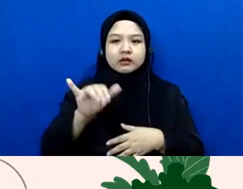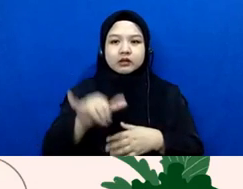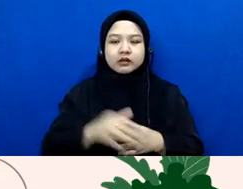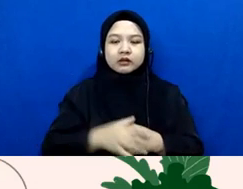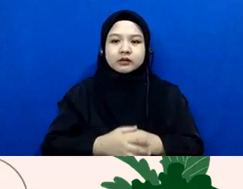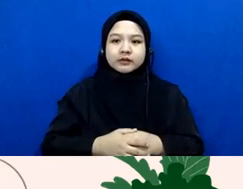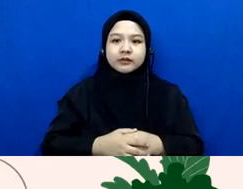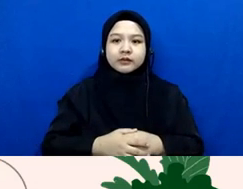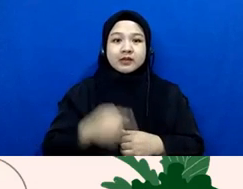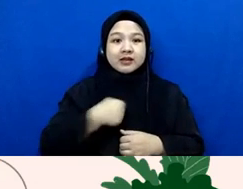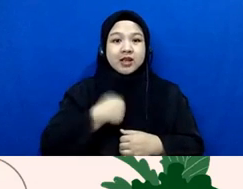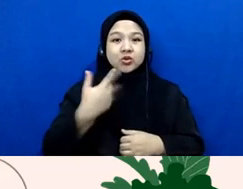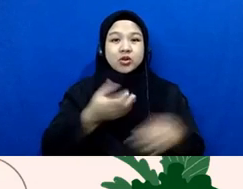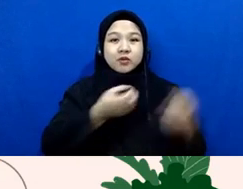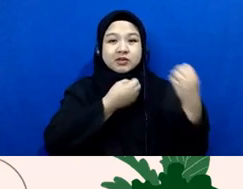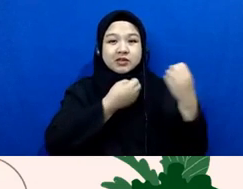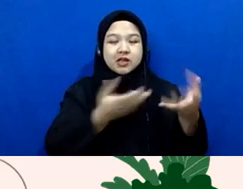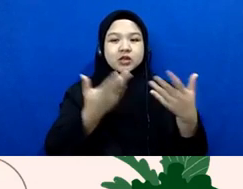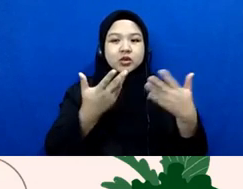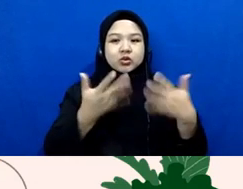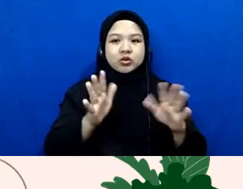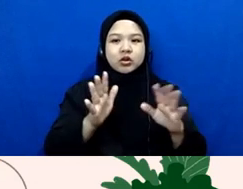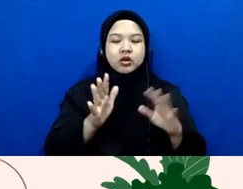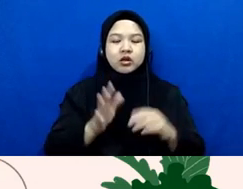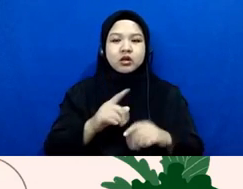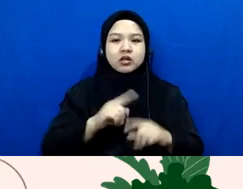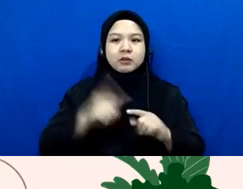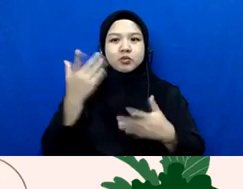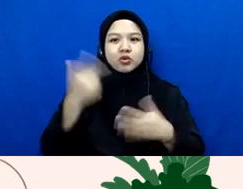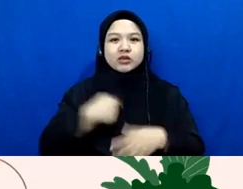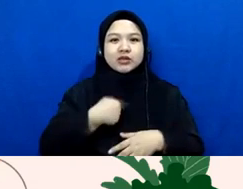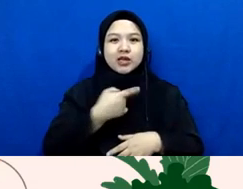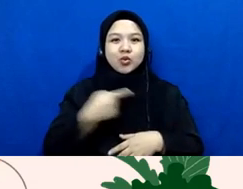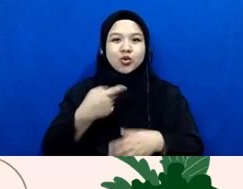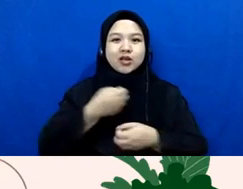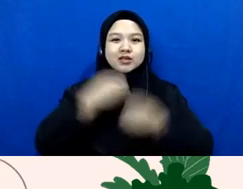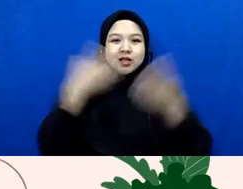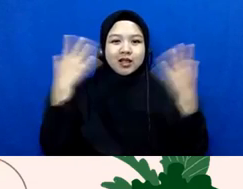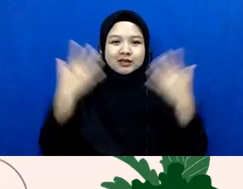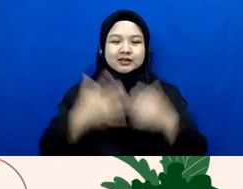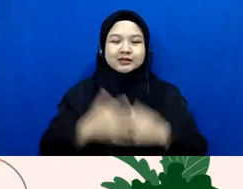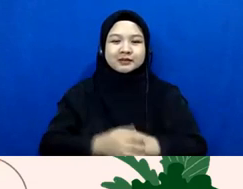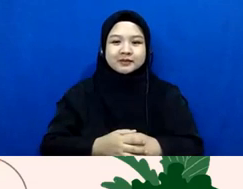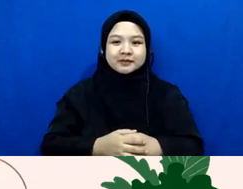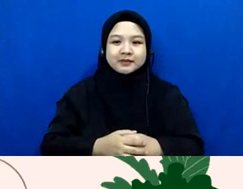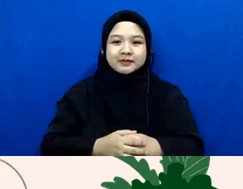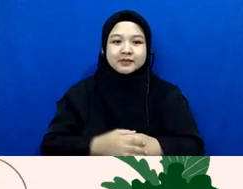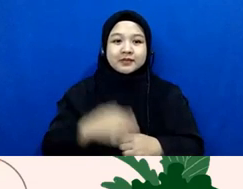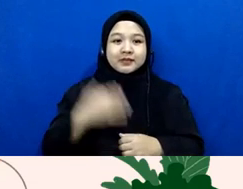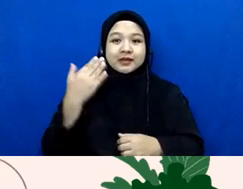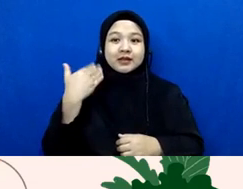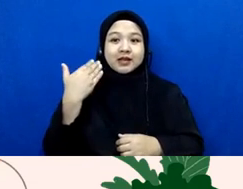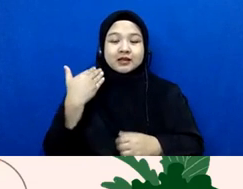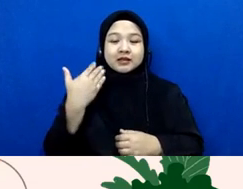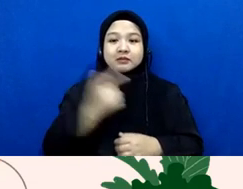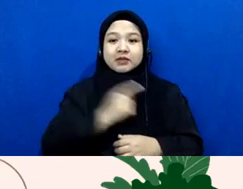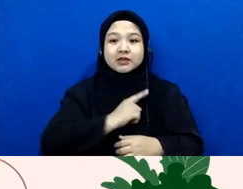menjelaskannya mungkin tapi saya kurang jelas jadi tadi prinsip yang saya contohin untuk menjawab pertanyaannya Mas Andi itu Mbak Nining